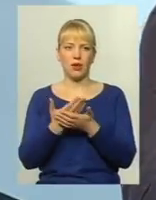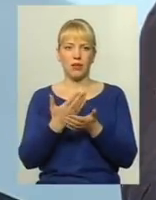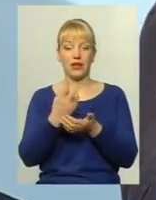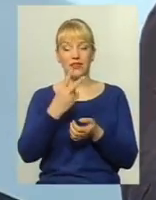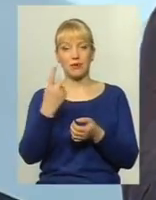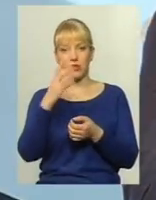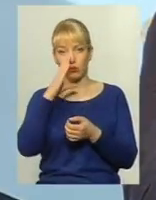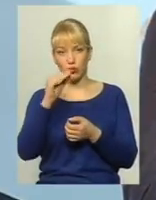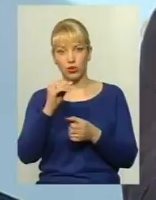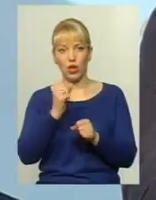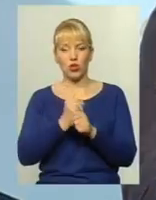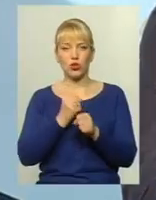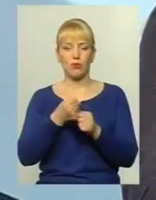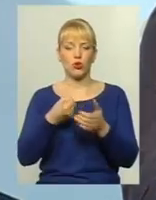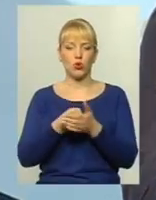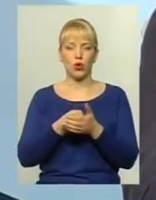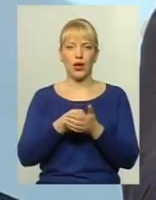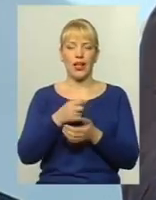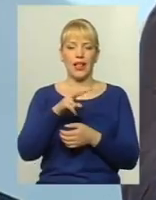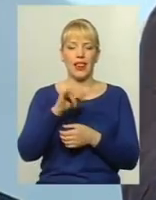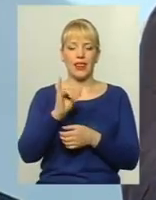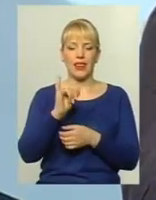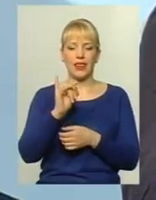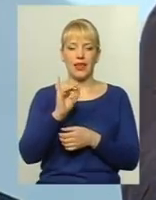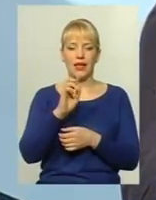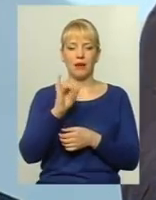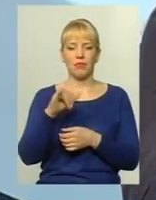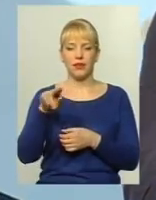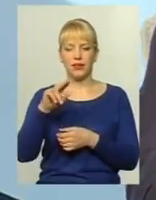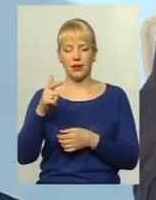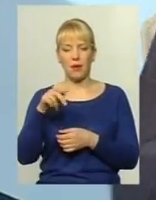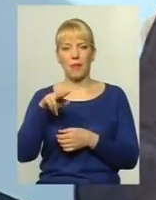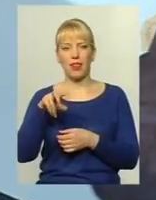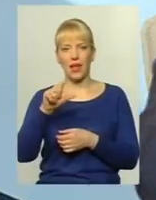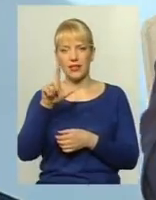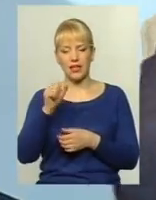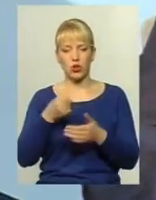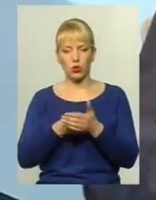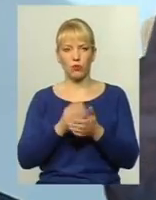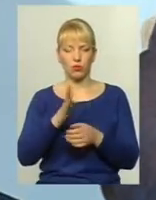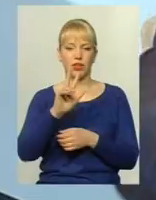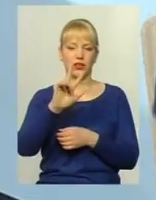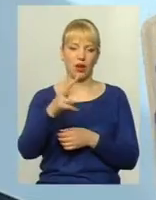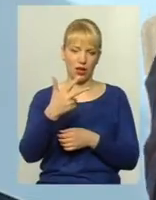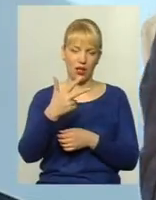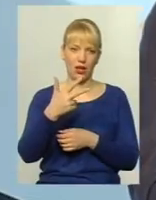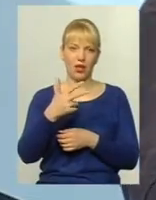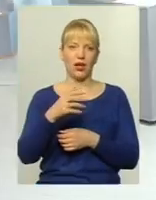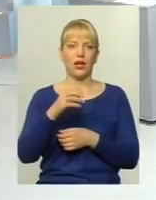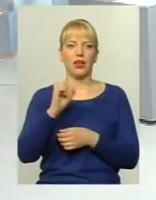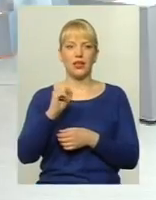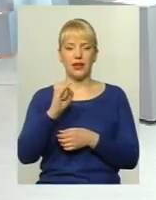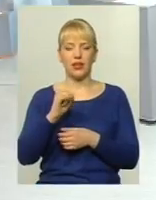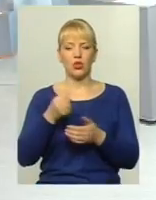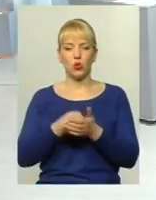маршрут ми можемо зробити до Лебід-Плази по 3 гривні. Ми не будемо піднімати тарифи. Тобто ви будете їхати до Лебід-Плази за 3 гривні, а потім на Озерний їхати за 3 гривні.